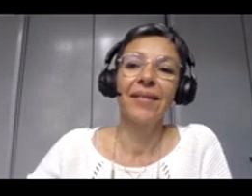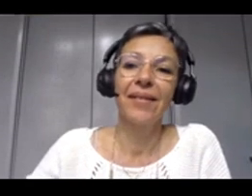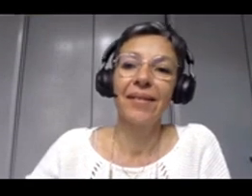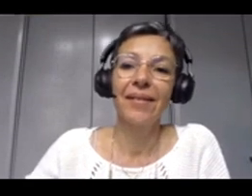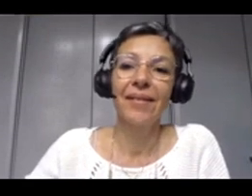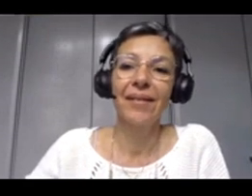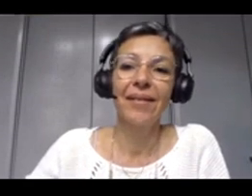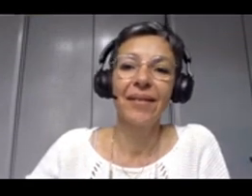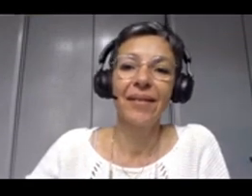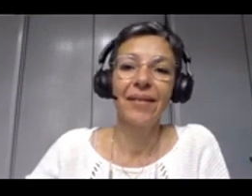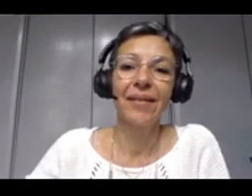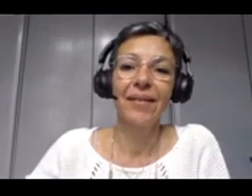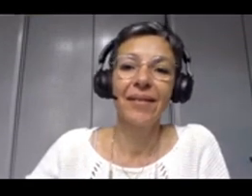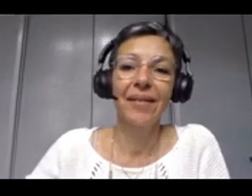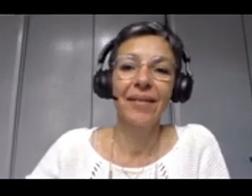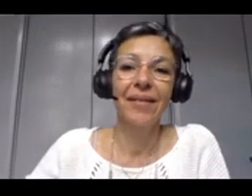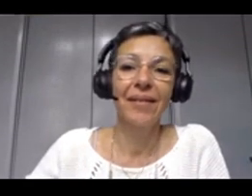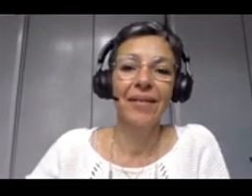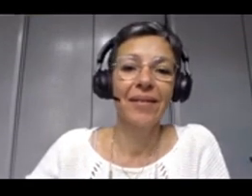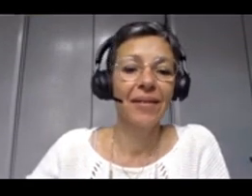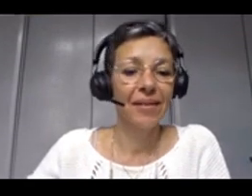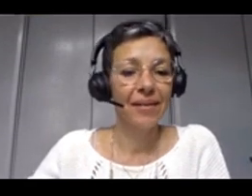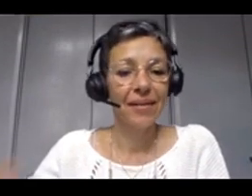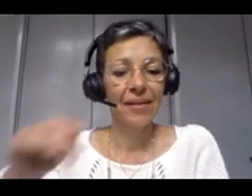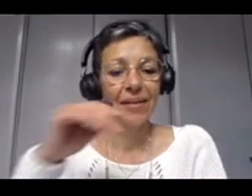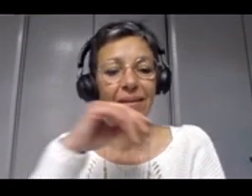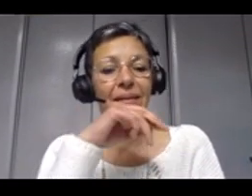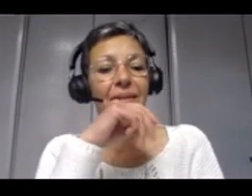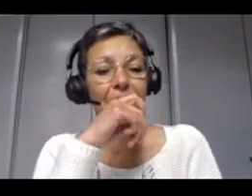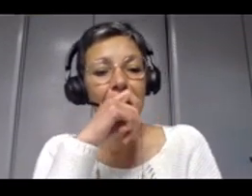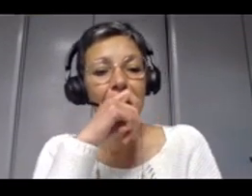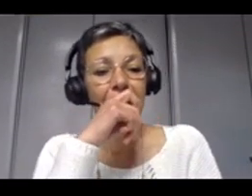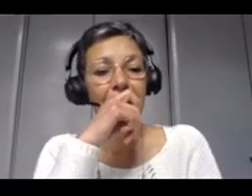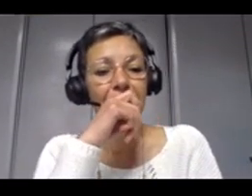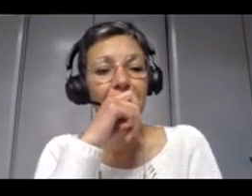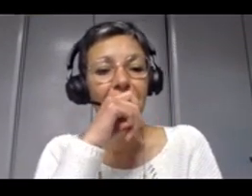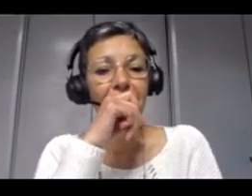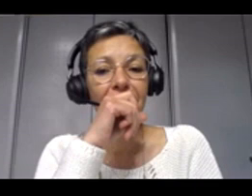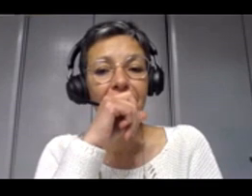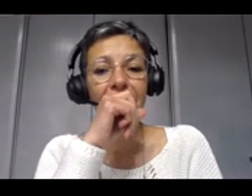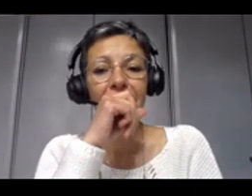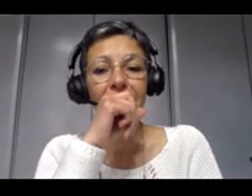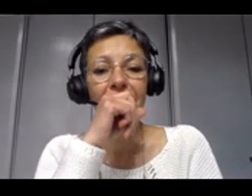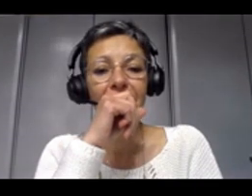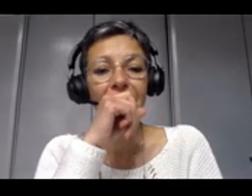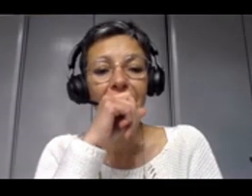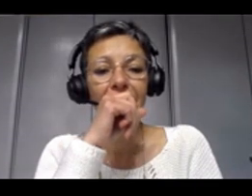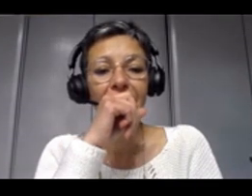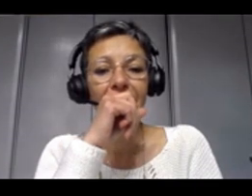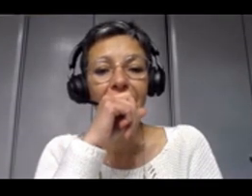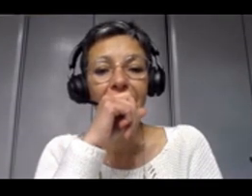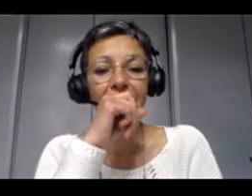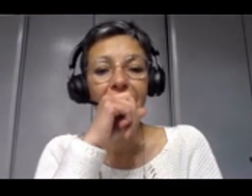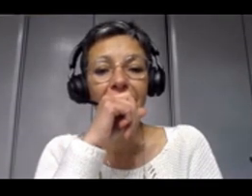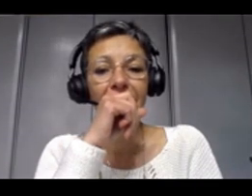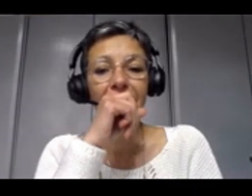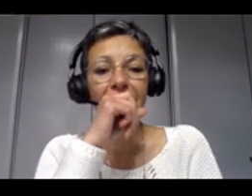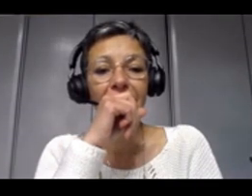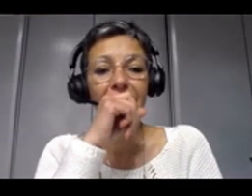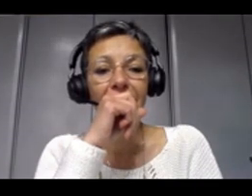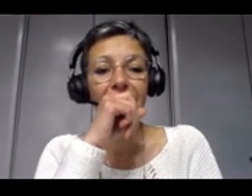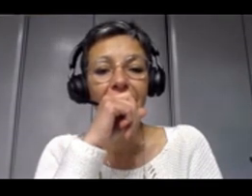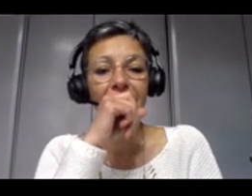surtout aux objectifs. Donc, que préfigure le petit schéma là, c'est l'ensemble des temporalités pour arriver à